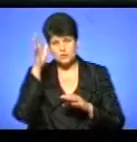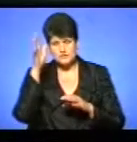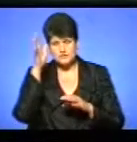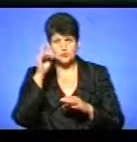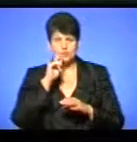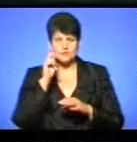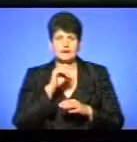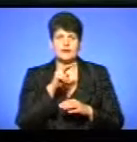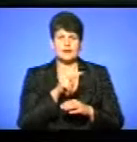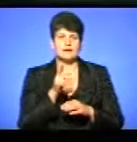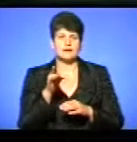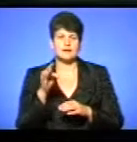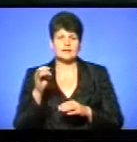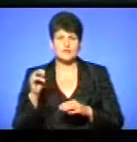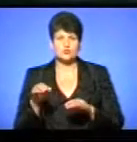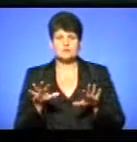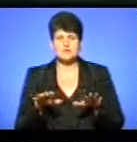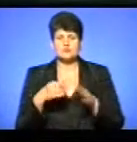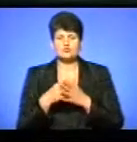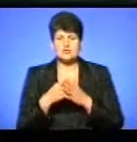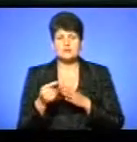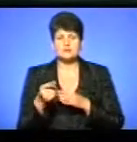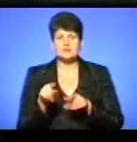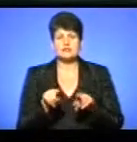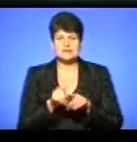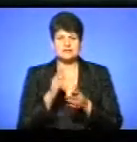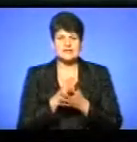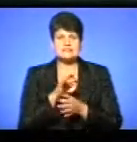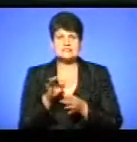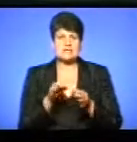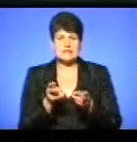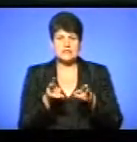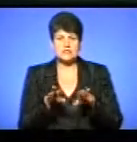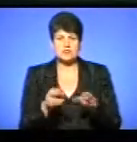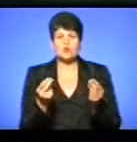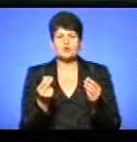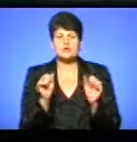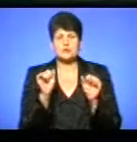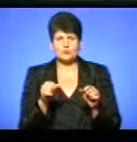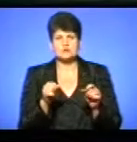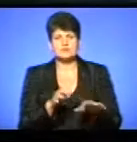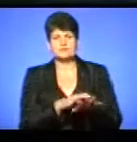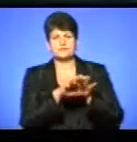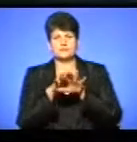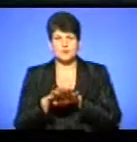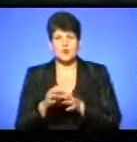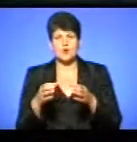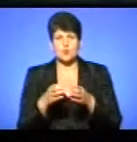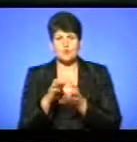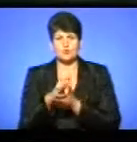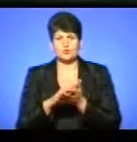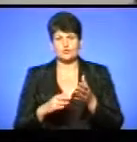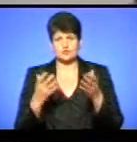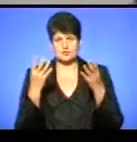України Лілії Гриневич, у місцевому бюджеті Тернополя також є залишки коштів, якими можна покрити видатки на групи продовженого дня.